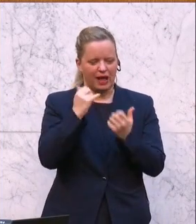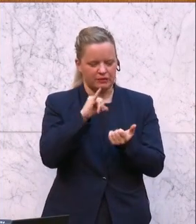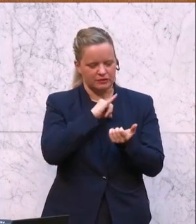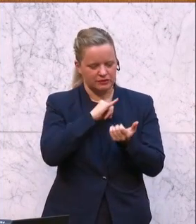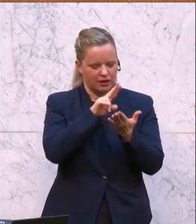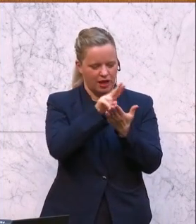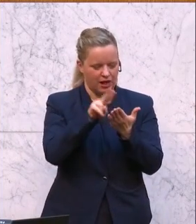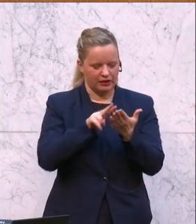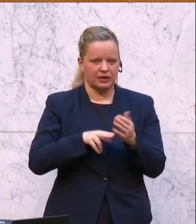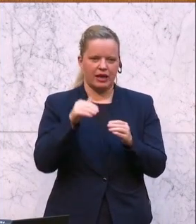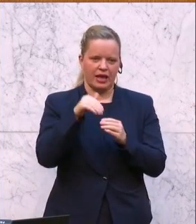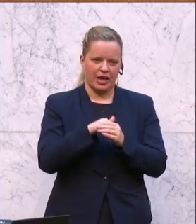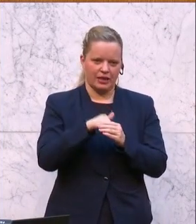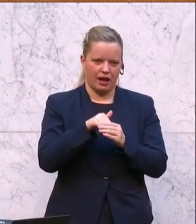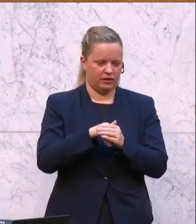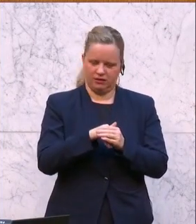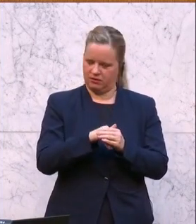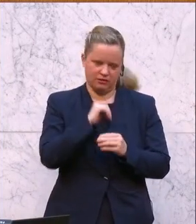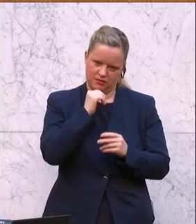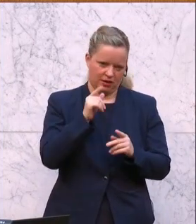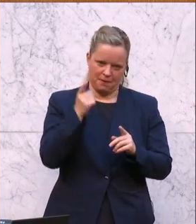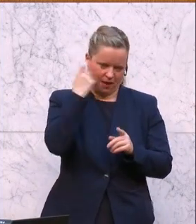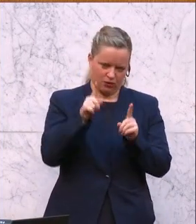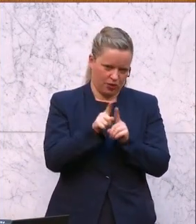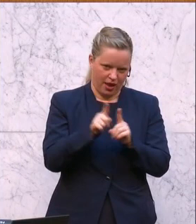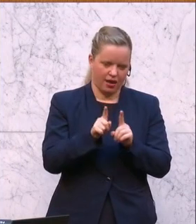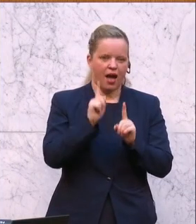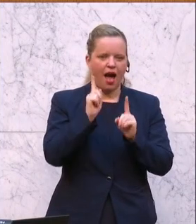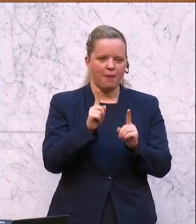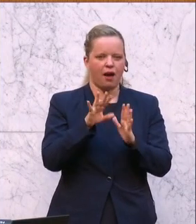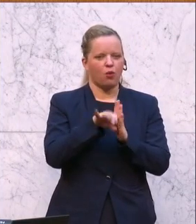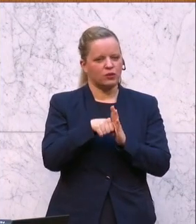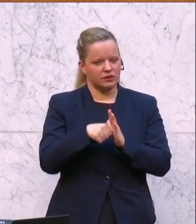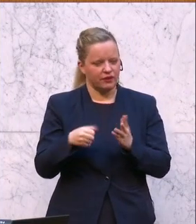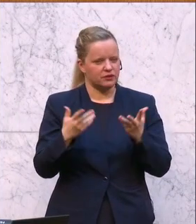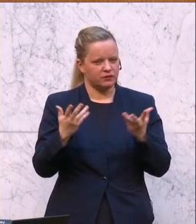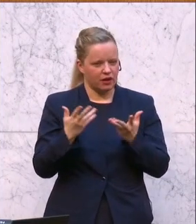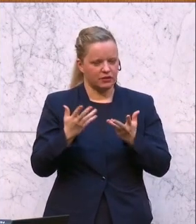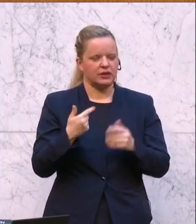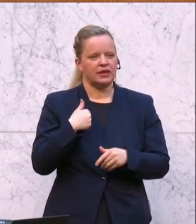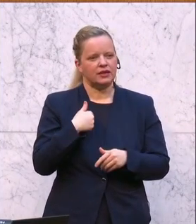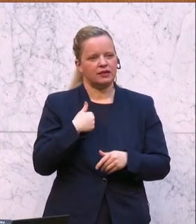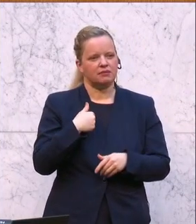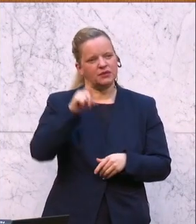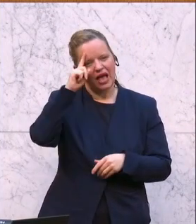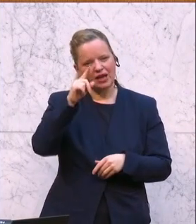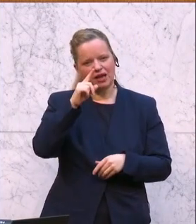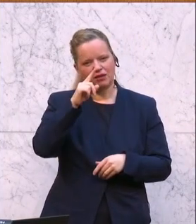inhaltlich kann ich da selbstverständlich nicht mitgehen. Aber was die Konklusio betrifft, so werde ich versuchen, einen Schluss